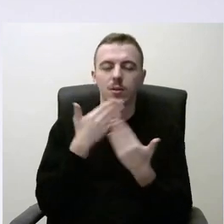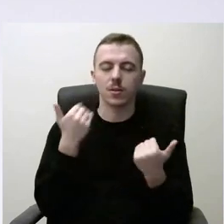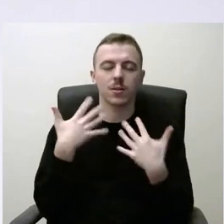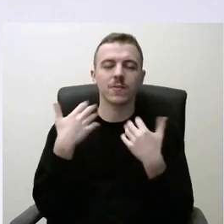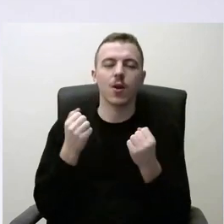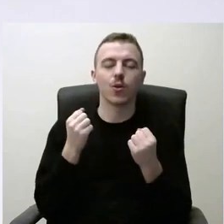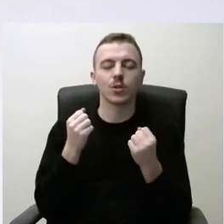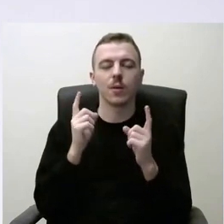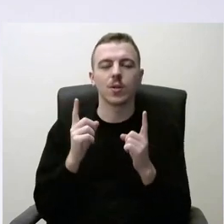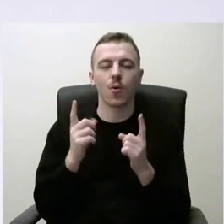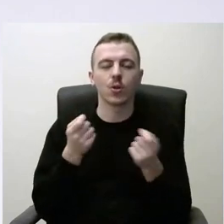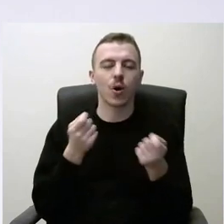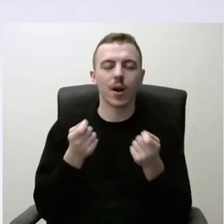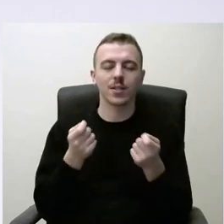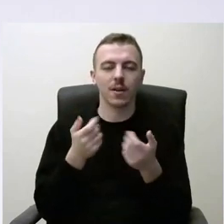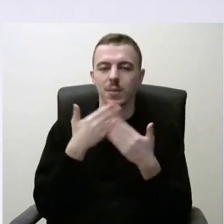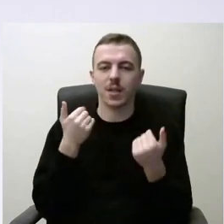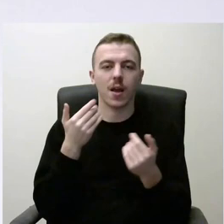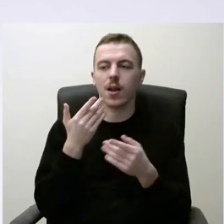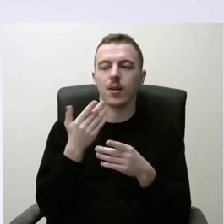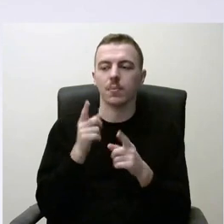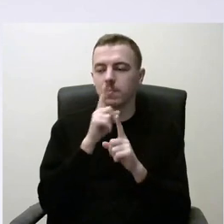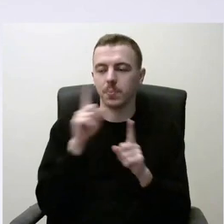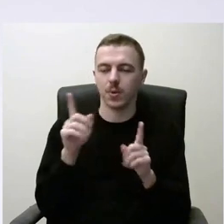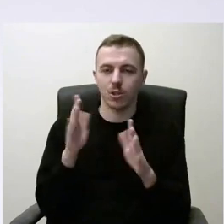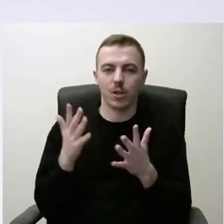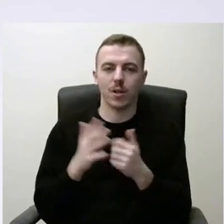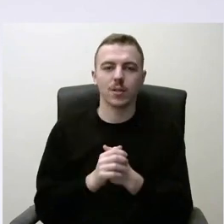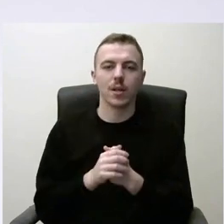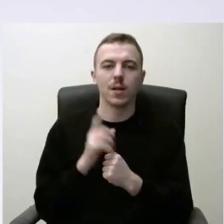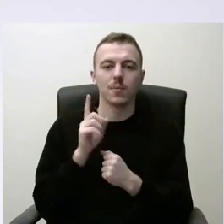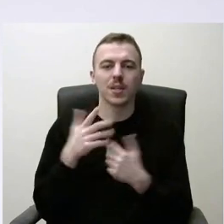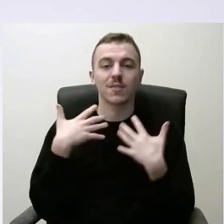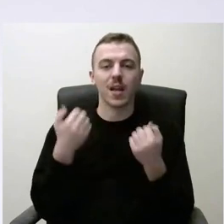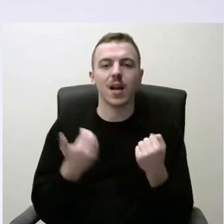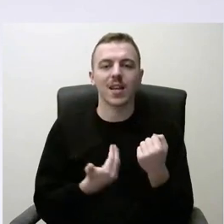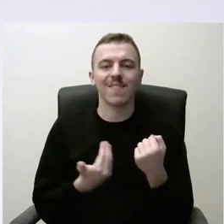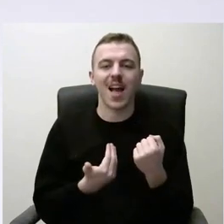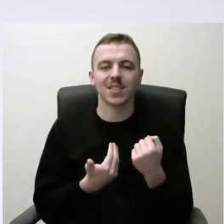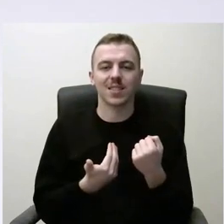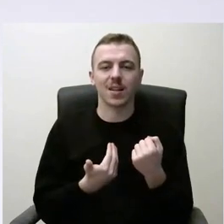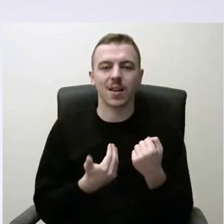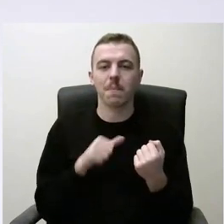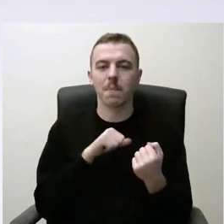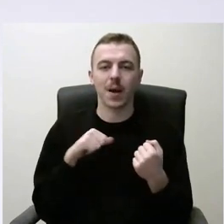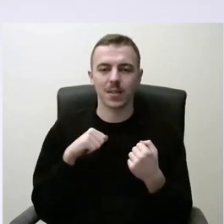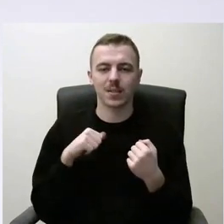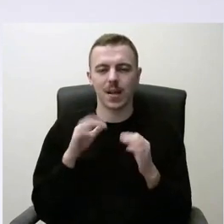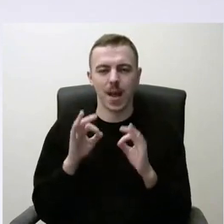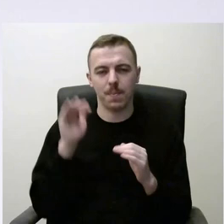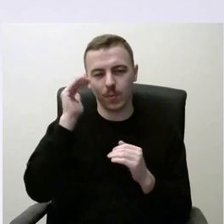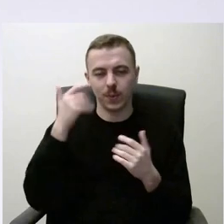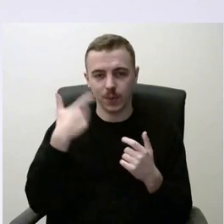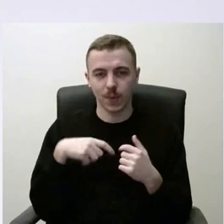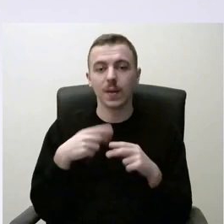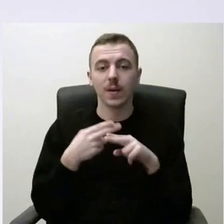organizavimas nėra išskirtinė ar tiesioginė savivaldos funkcija, bet jau sveikos gyvensenos organizavimas ir tinkamos infrastruktūros